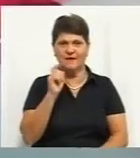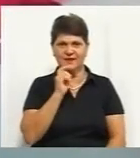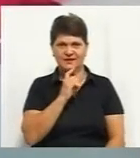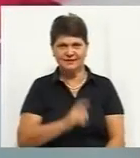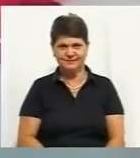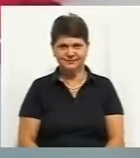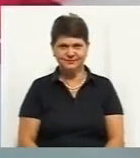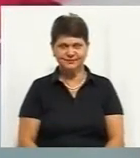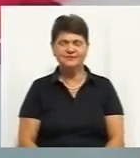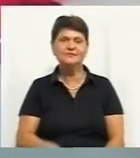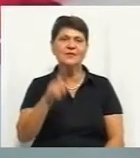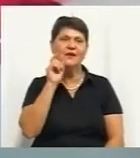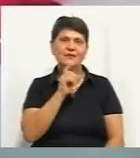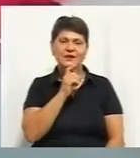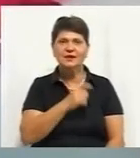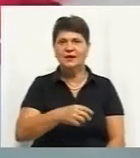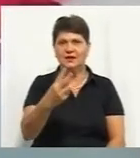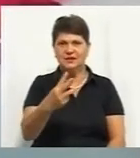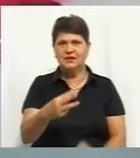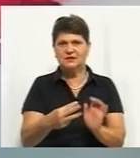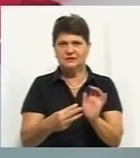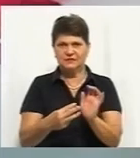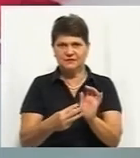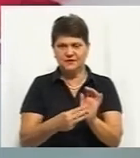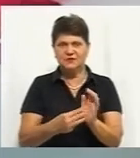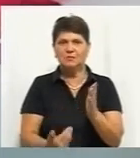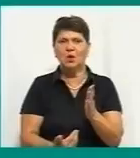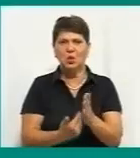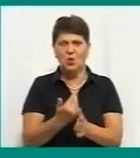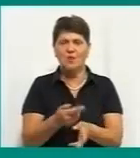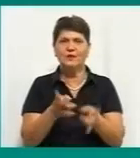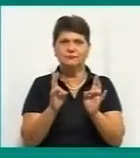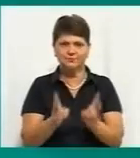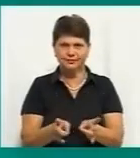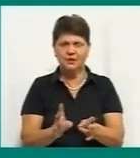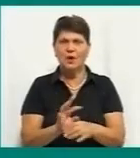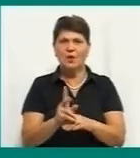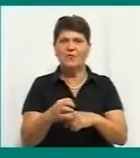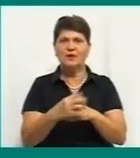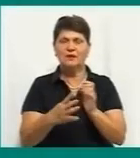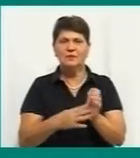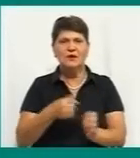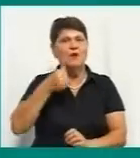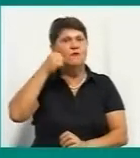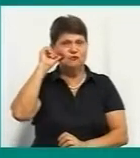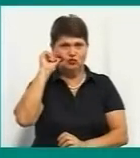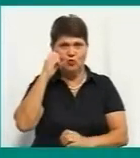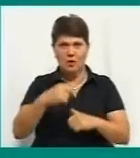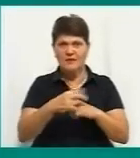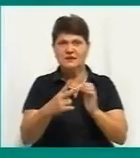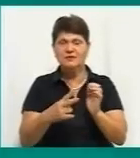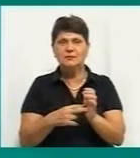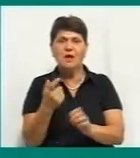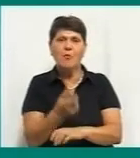На Вінничині 38 нових випадків COVID-19 за добу, це на 17 більше, аніж учора. Від ускладнень,